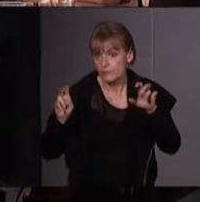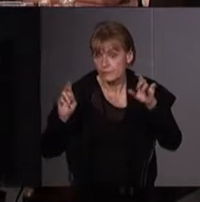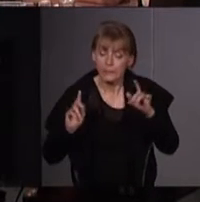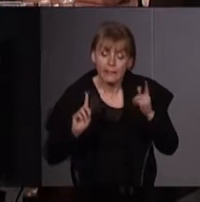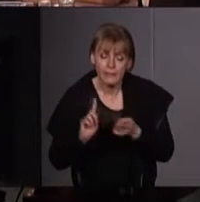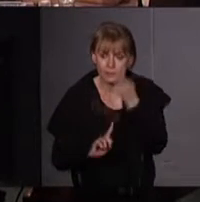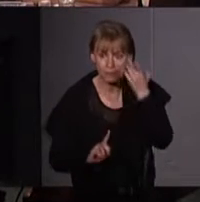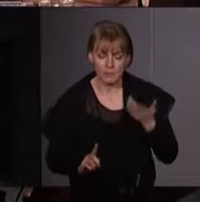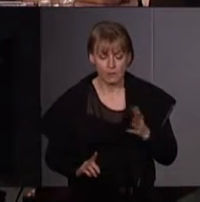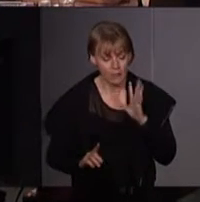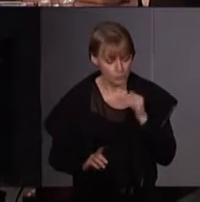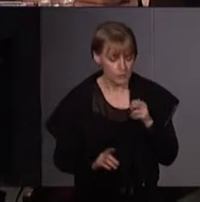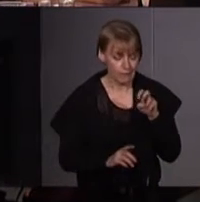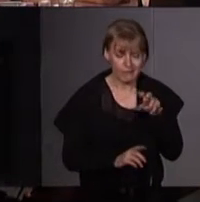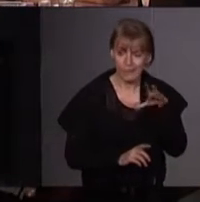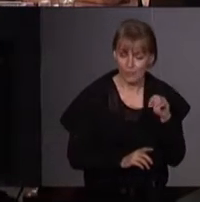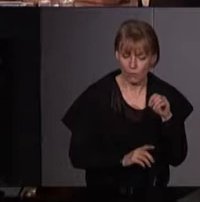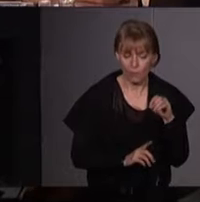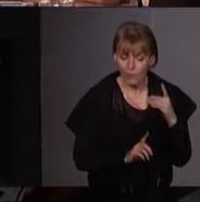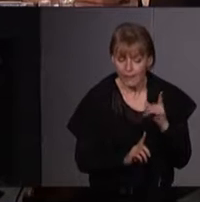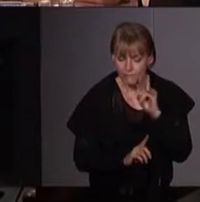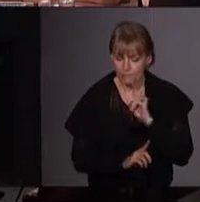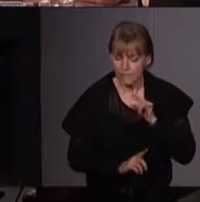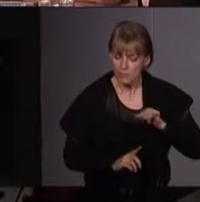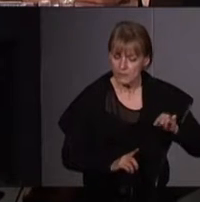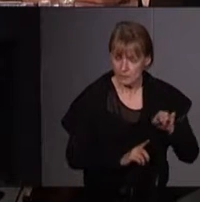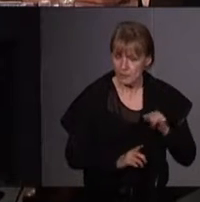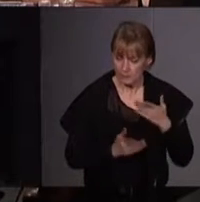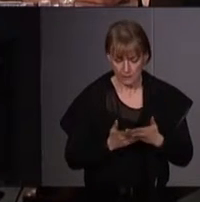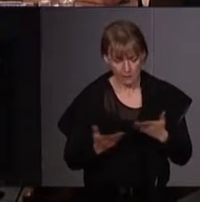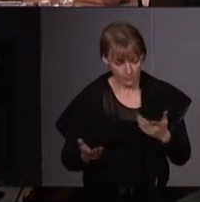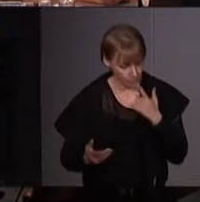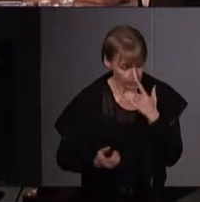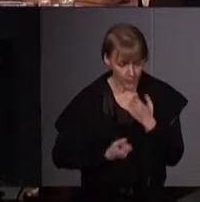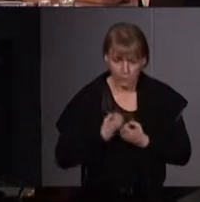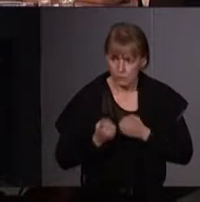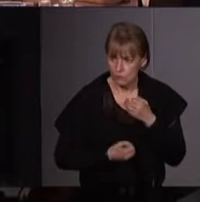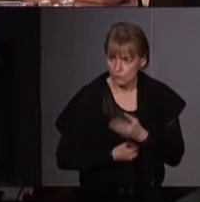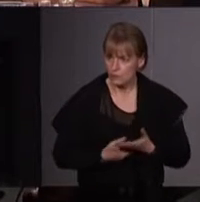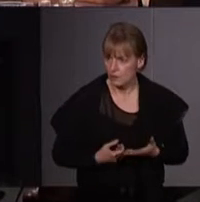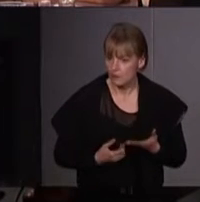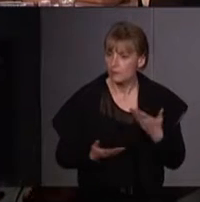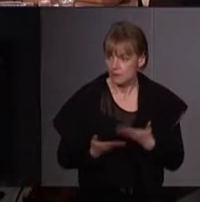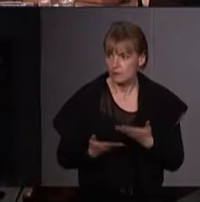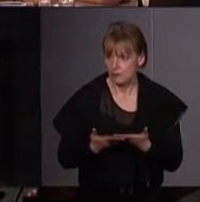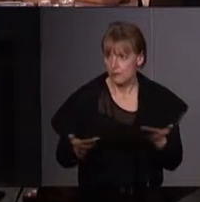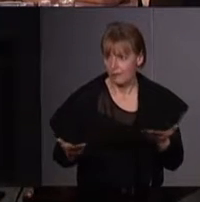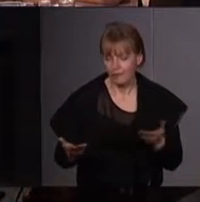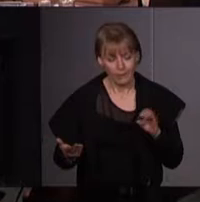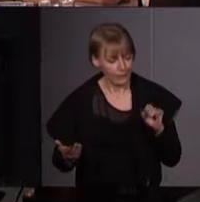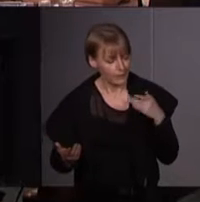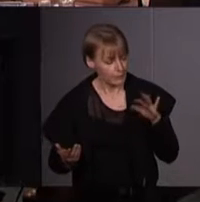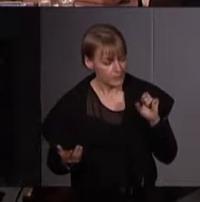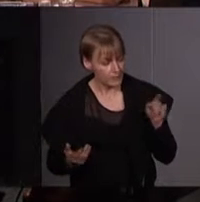Donc l'écoféminisme va courir le risque et souffrir de cette accusation. Je pense que c'est à quoi va s'attaquer Émilie.